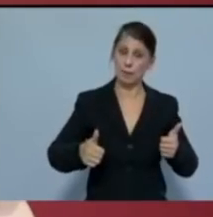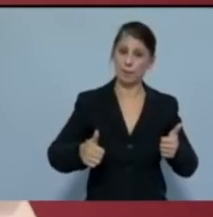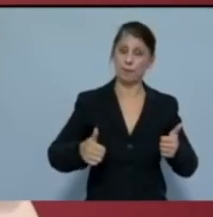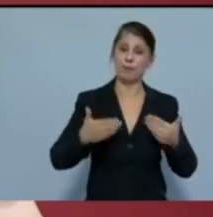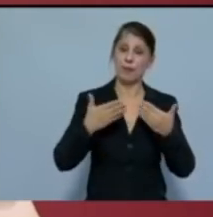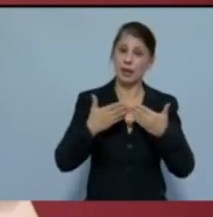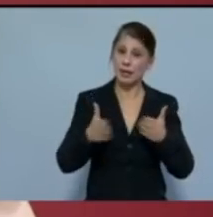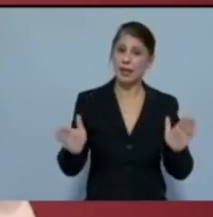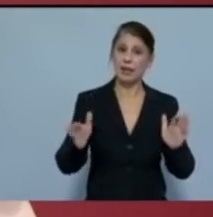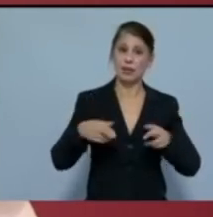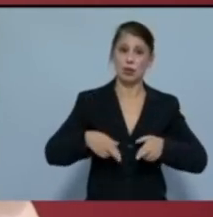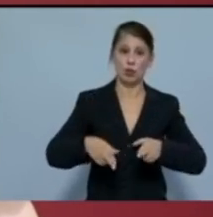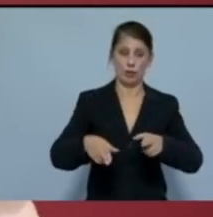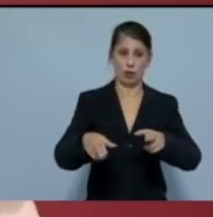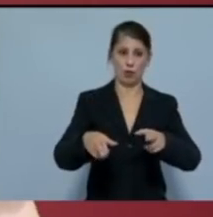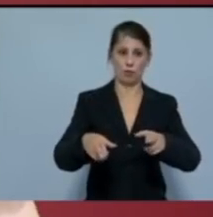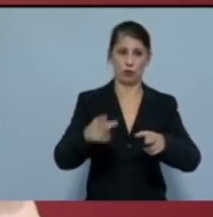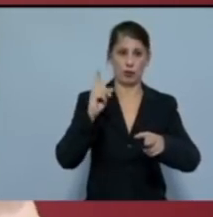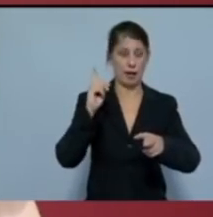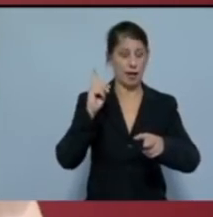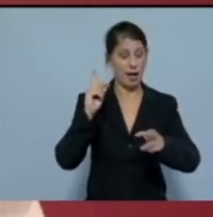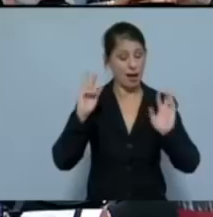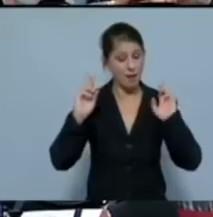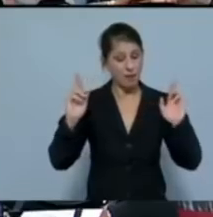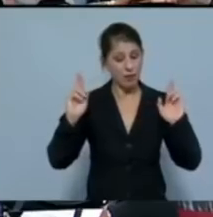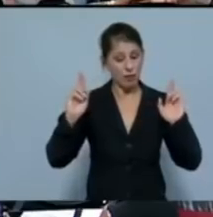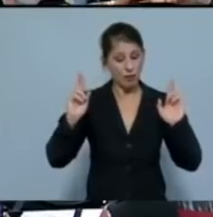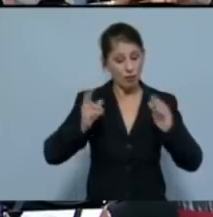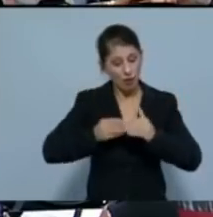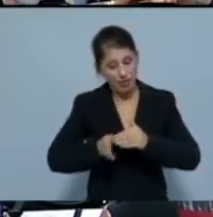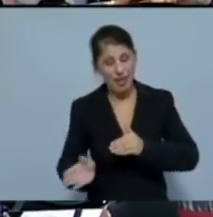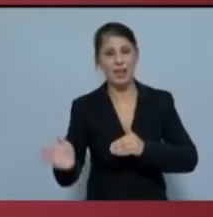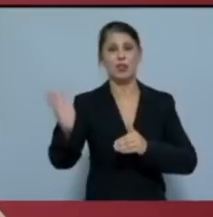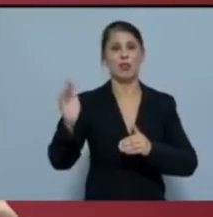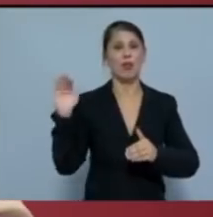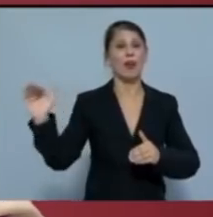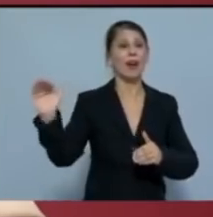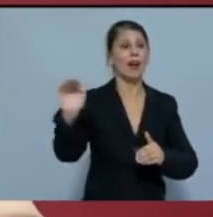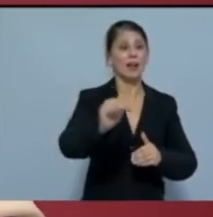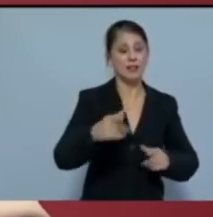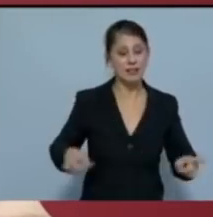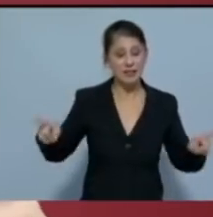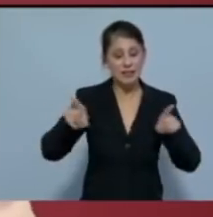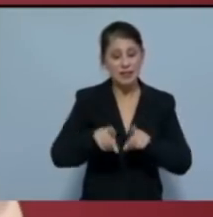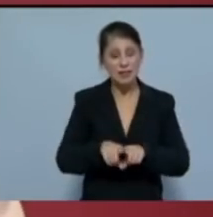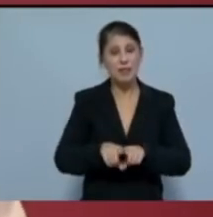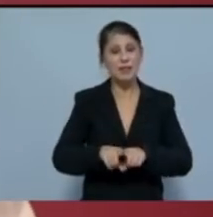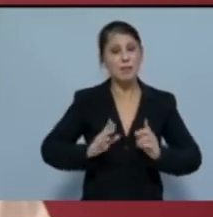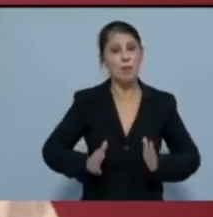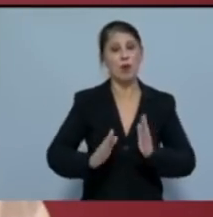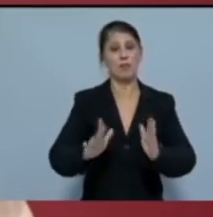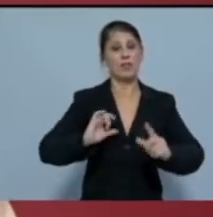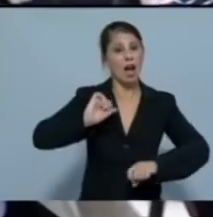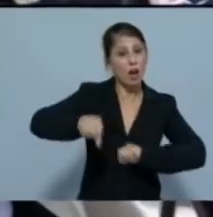ανοίξει ο δρόμος για μια ελπιδοφόρα διέξοδο, σας καλούμε να συμπορευτείτε αγωνιστικά μαζί μας.